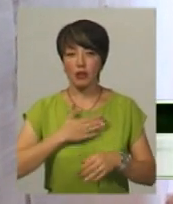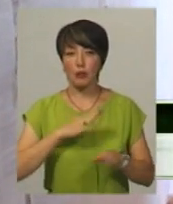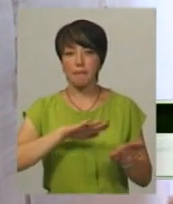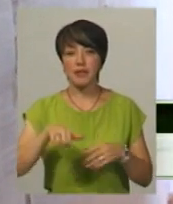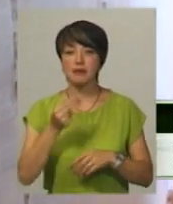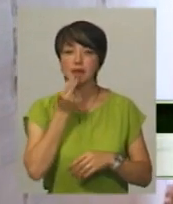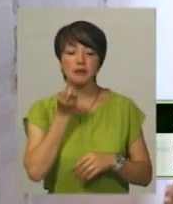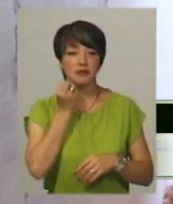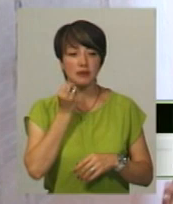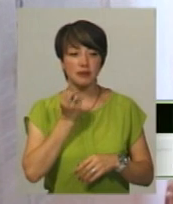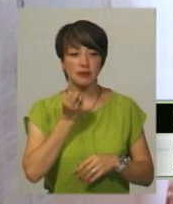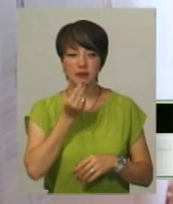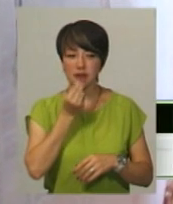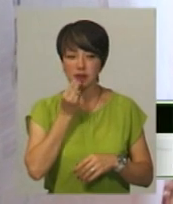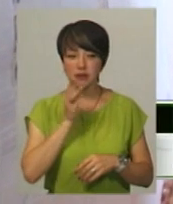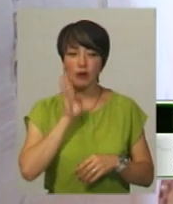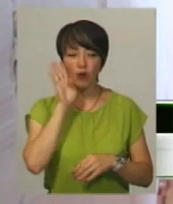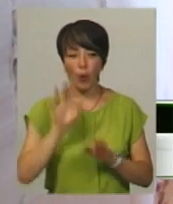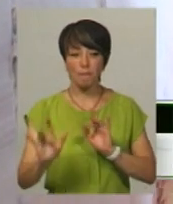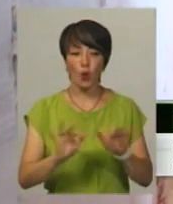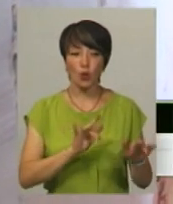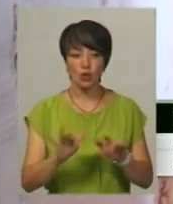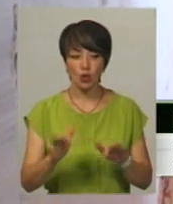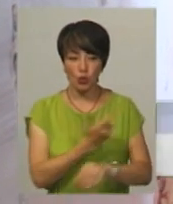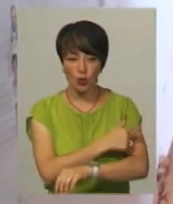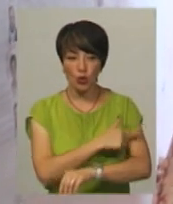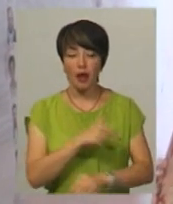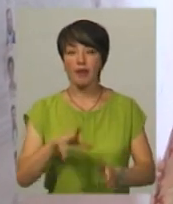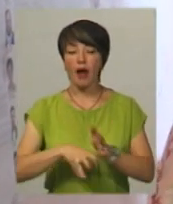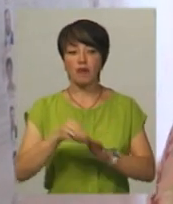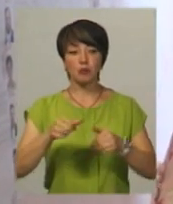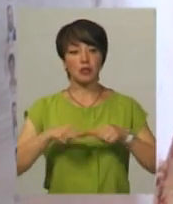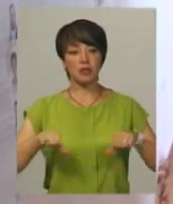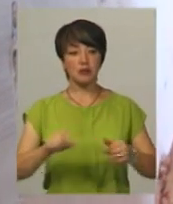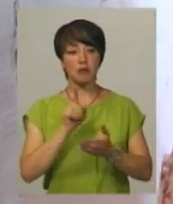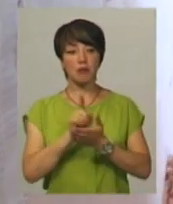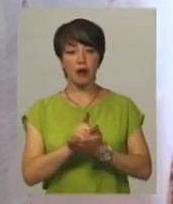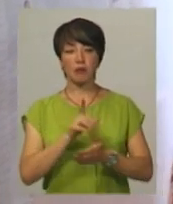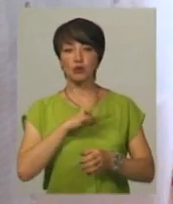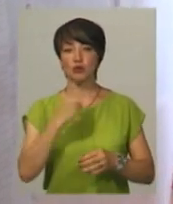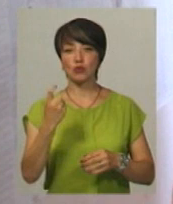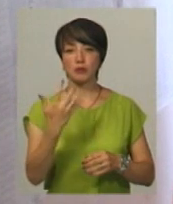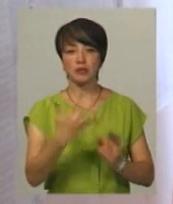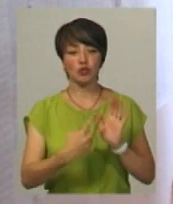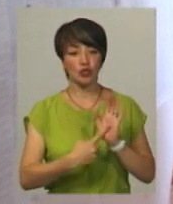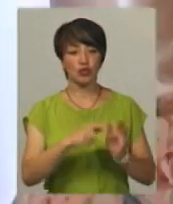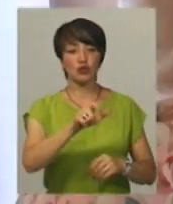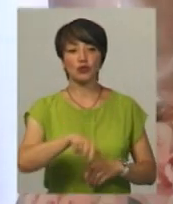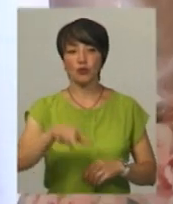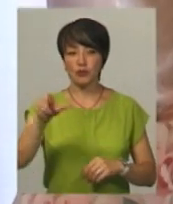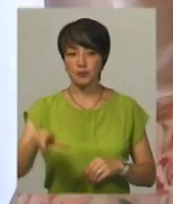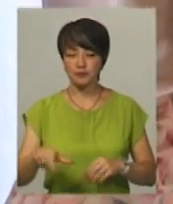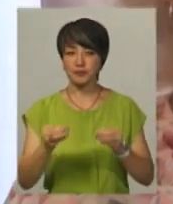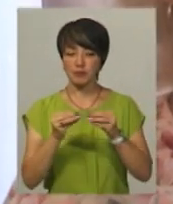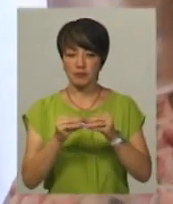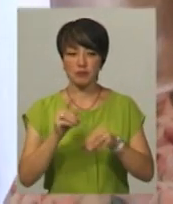сніданку, бо в них зараз сніданок процедури. На виборчі дільниці має проголосувати 156 чоловік. О